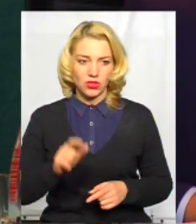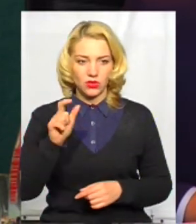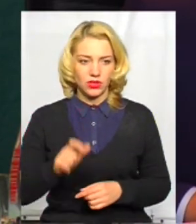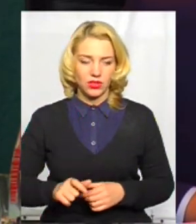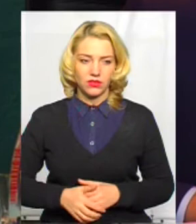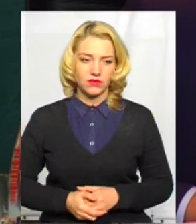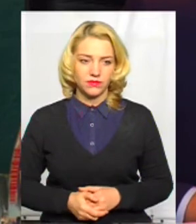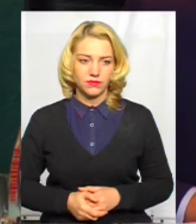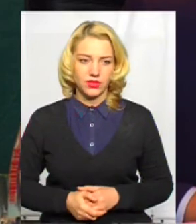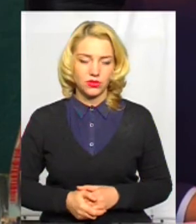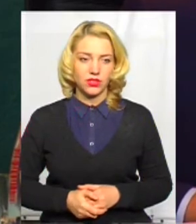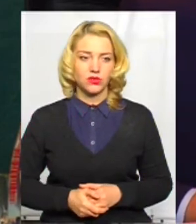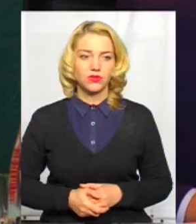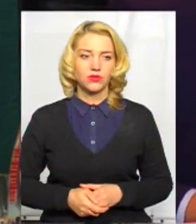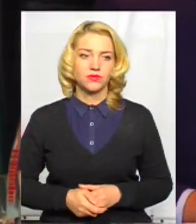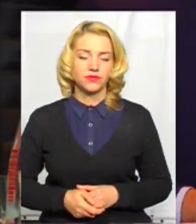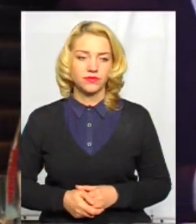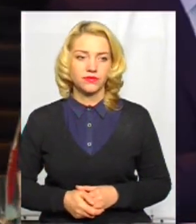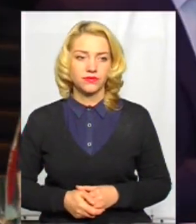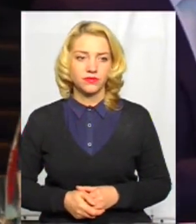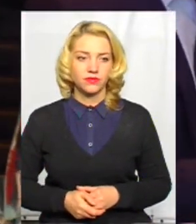Хмельницької обласної державної адміністрації.